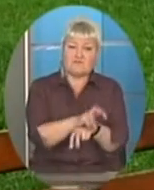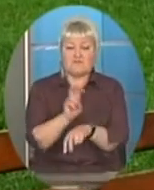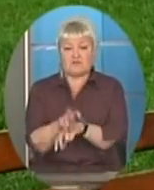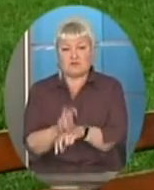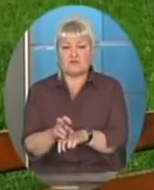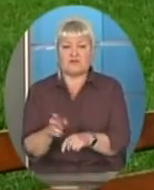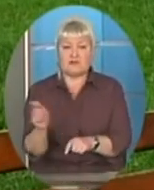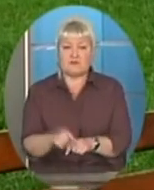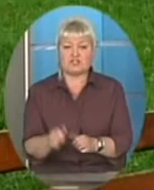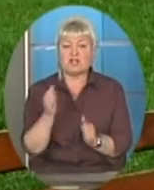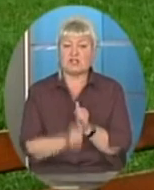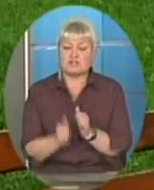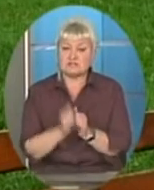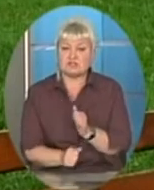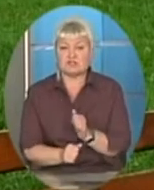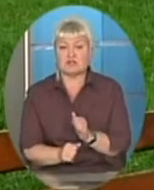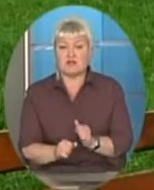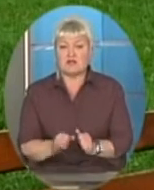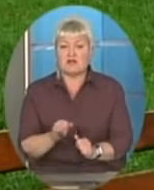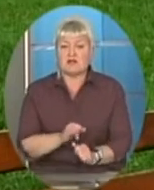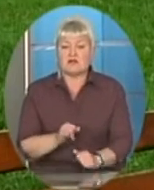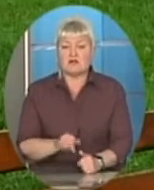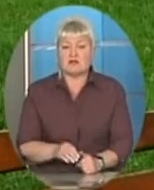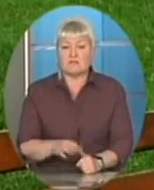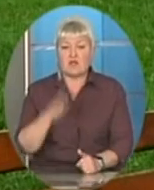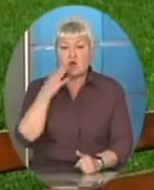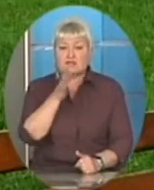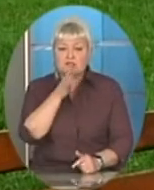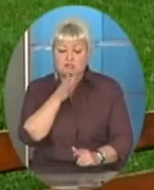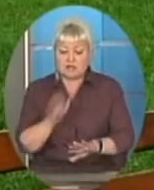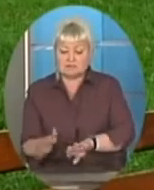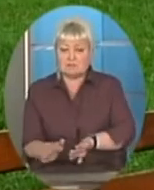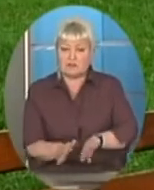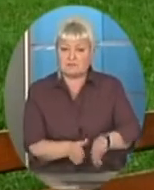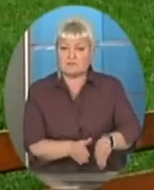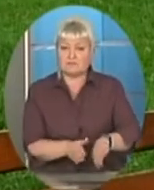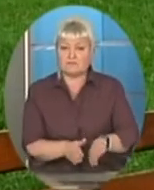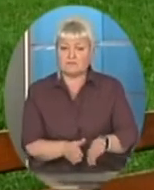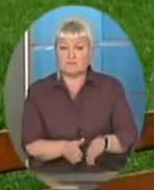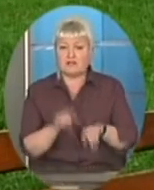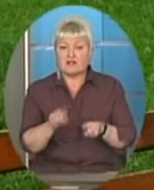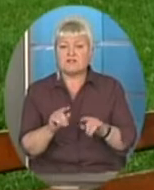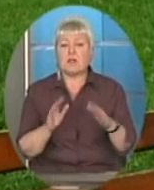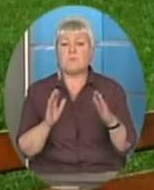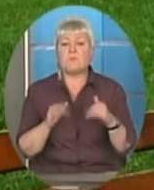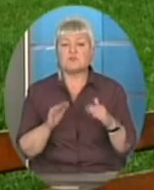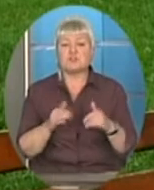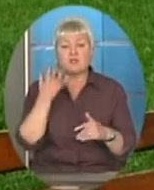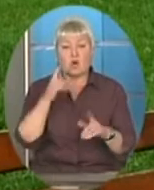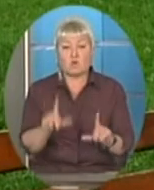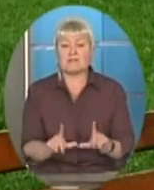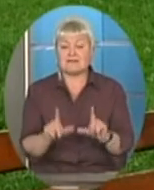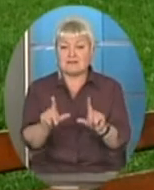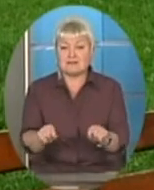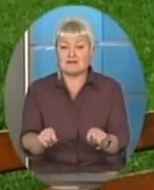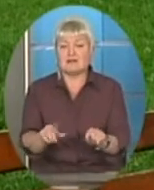частіше. коли час минав, ті отпрощання, коли я вже їхала від них,